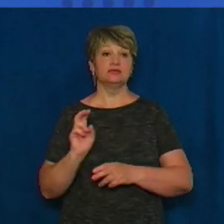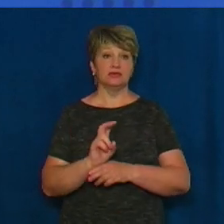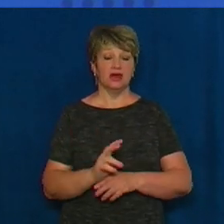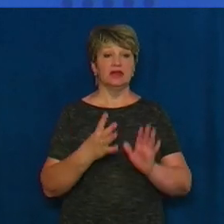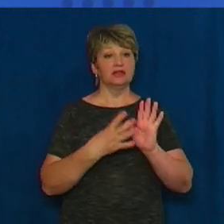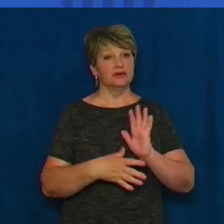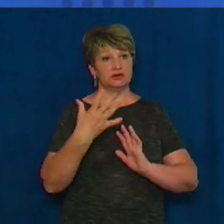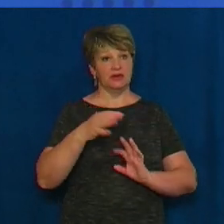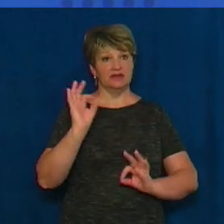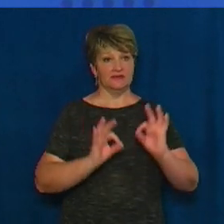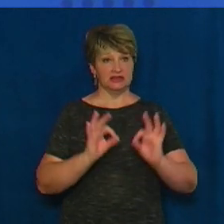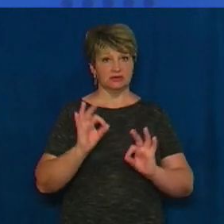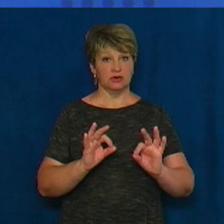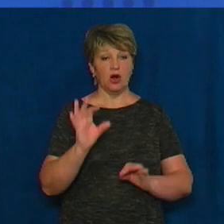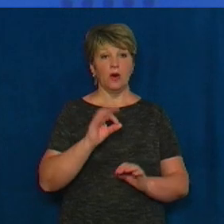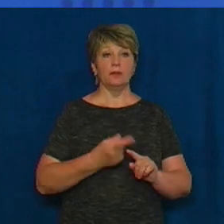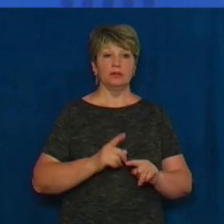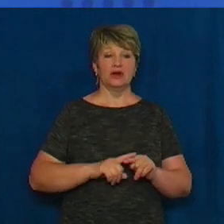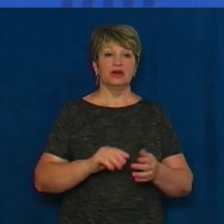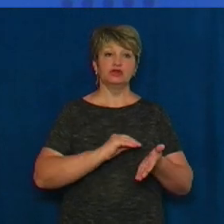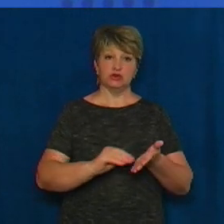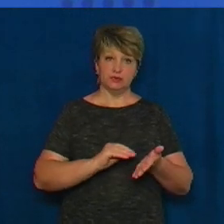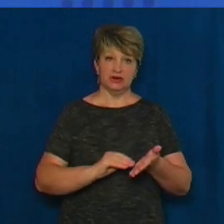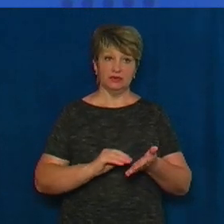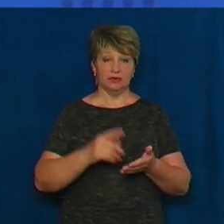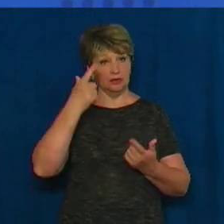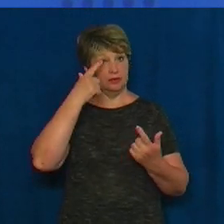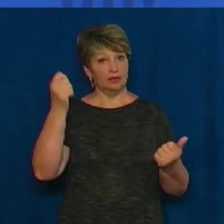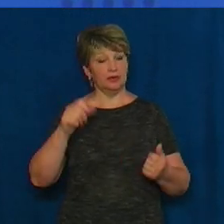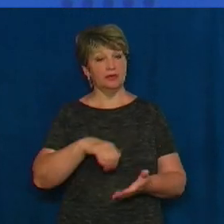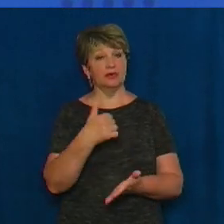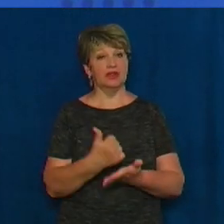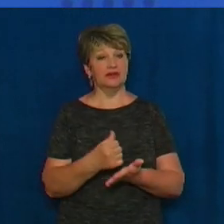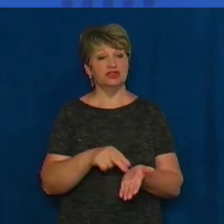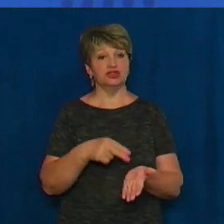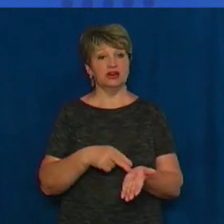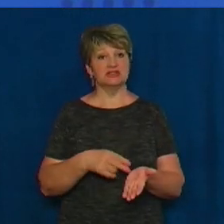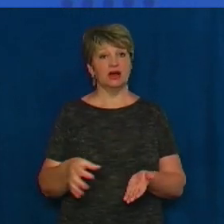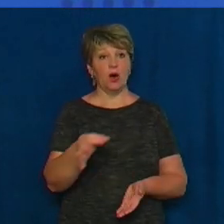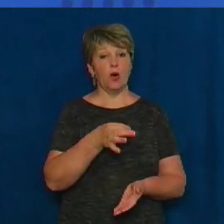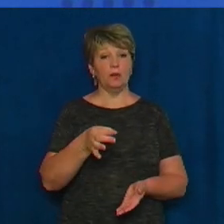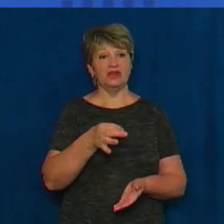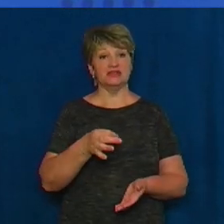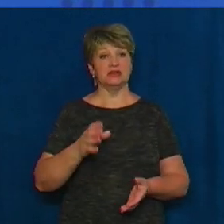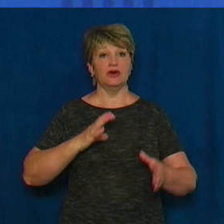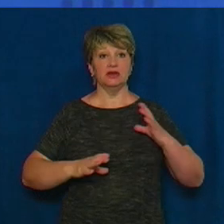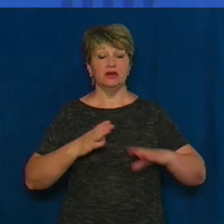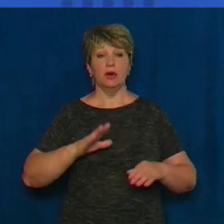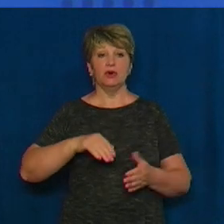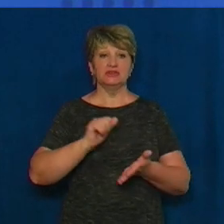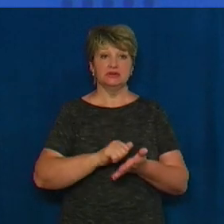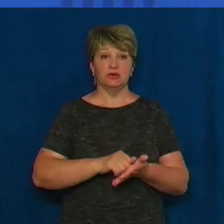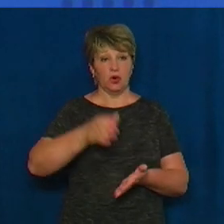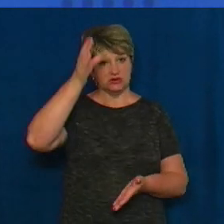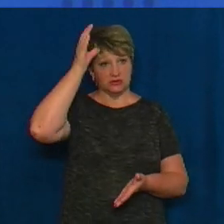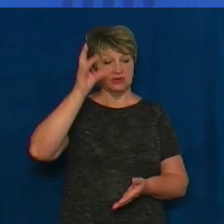95%. Про це Суспільному повідомила проректорка Черкаського обласного інституту після дипломної освіти Наталія